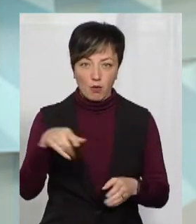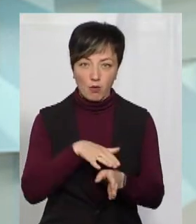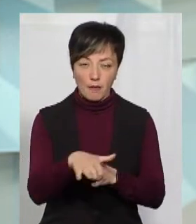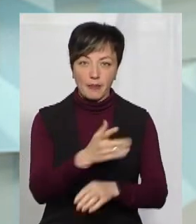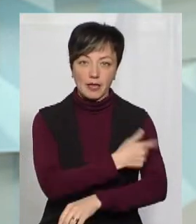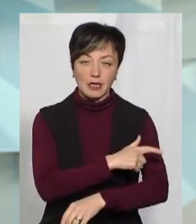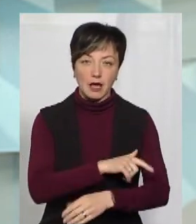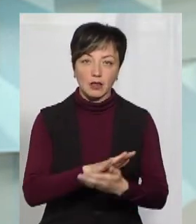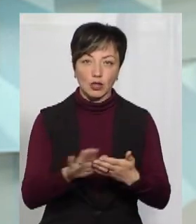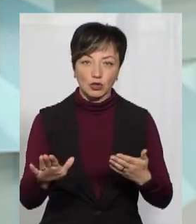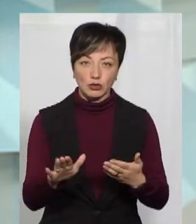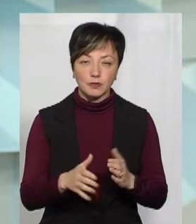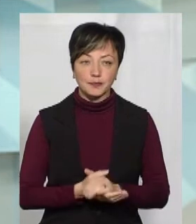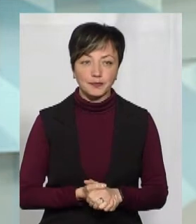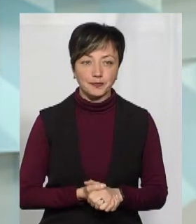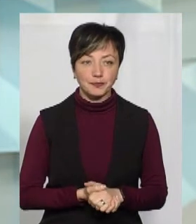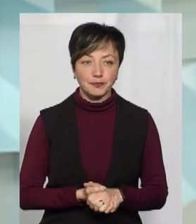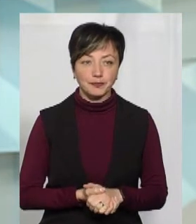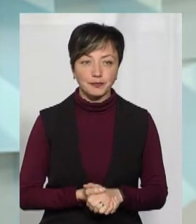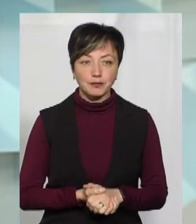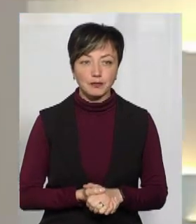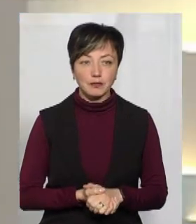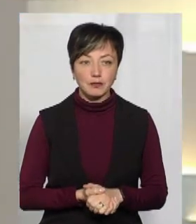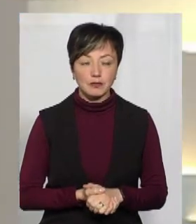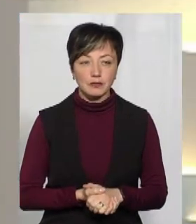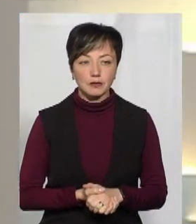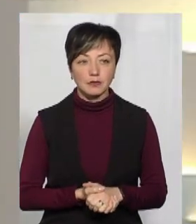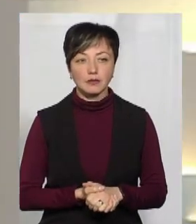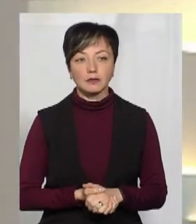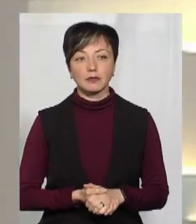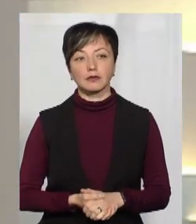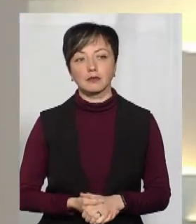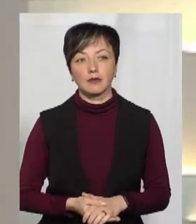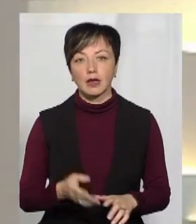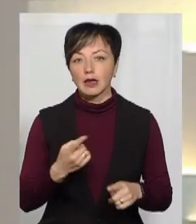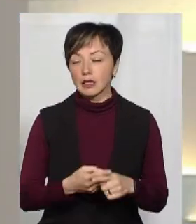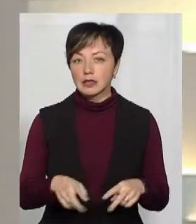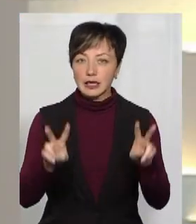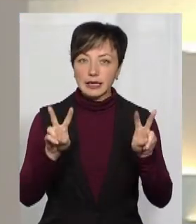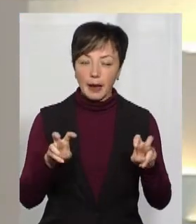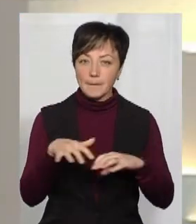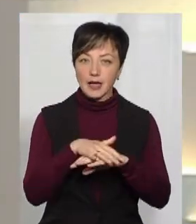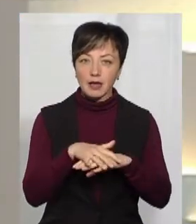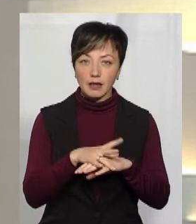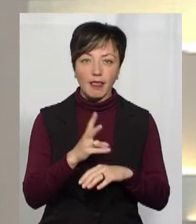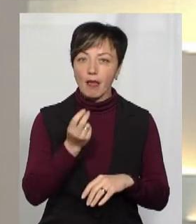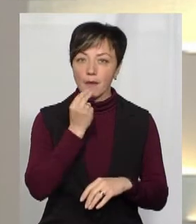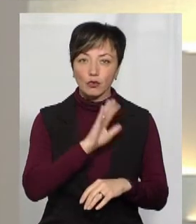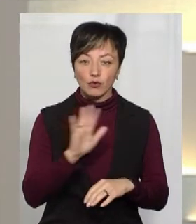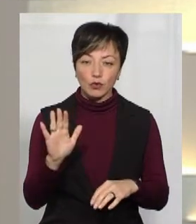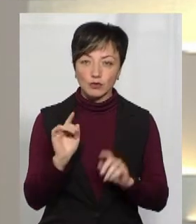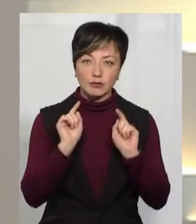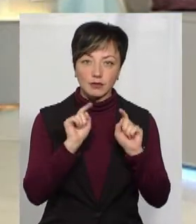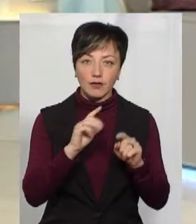санітарним, які встановлені головним санітарним лікарем України. От ці теми ринків тільки вже непродовольчі. Хотілося б